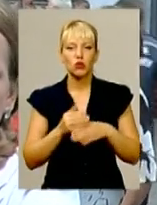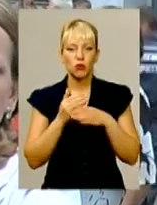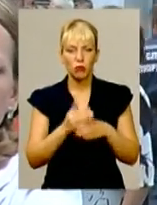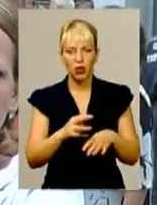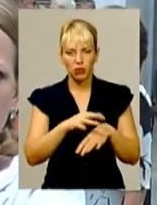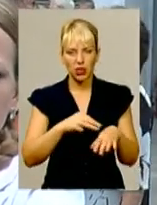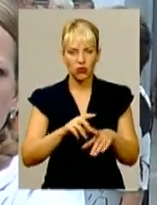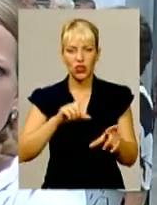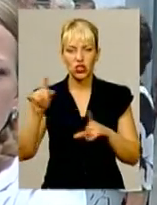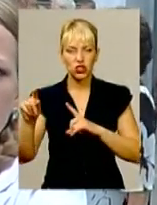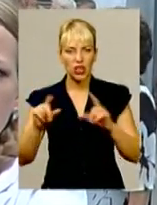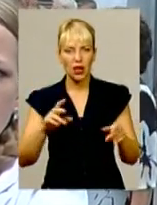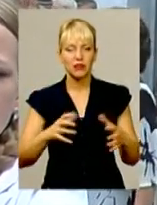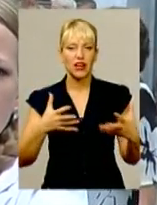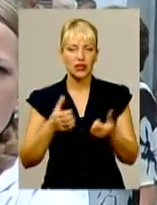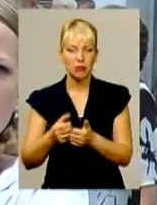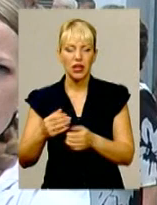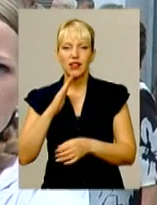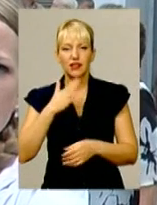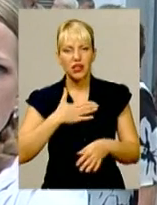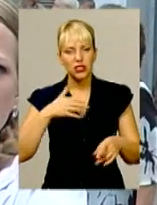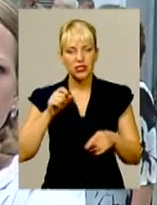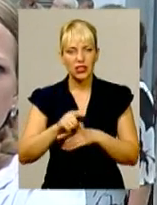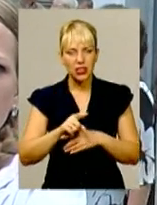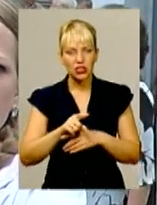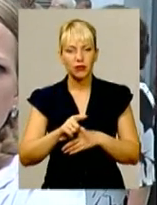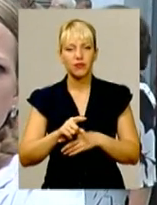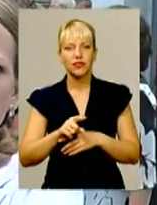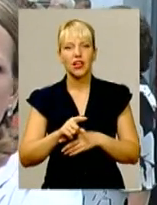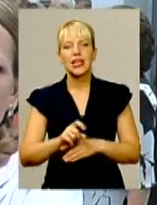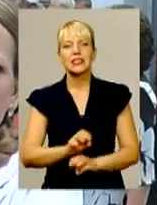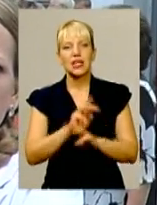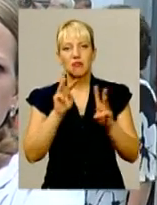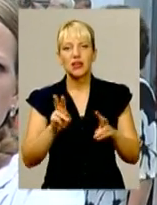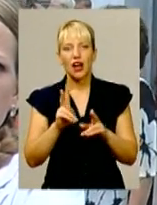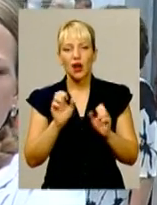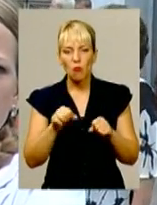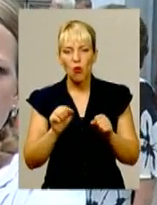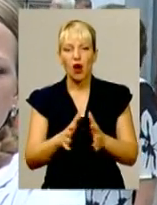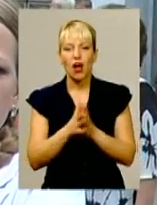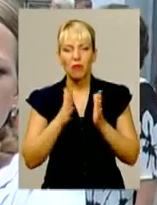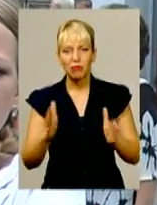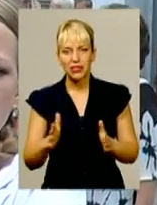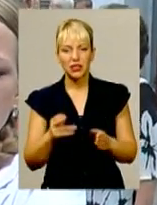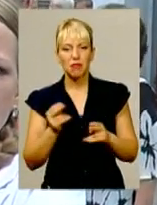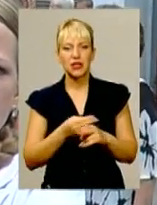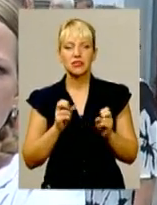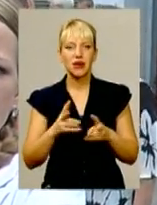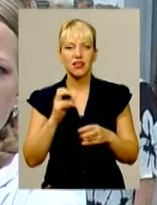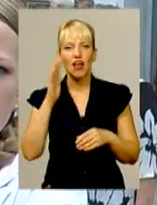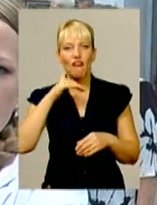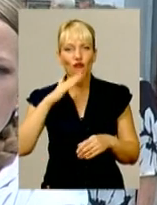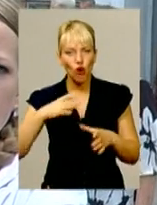дорожні транспортні пригоди. Наша задача – забезпечити як можна більшу безпеку людей на водних об'єктах.